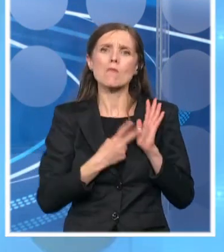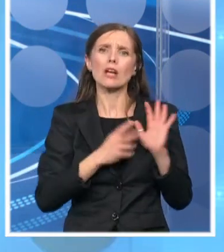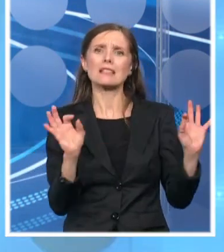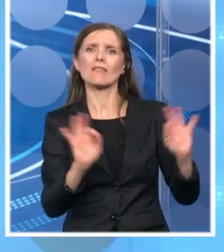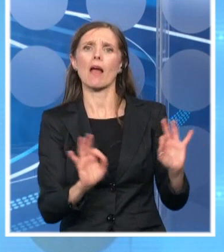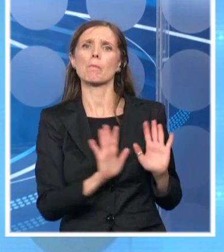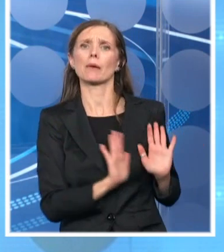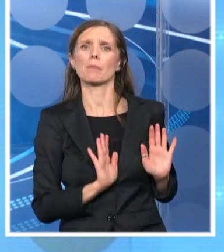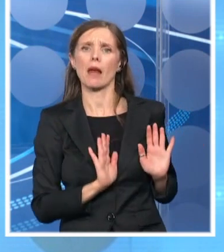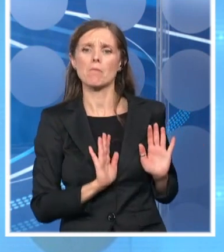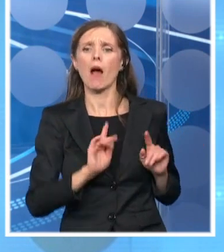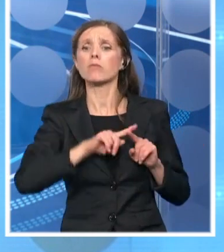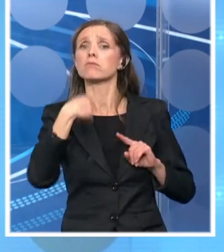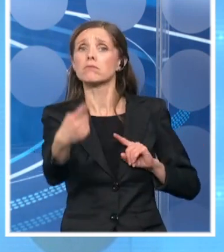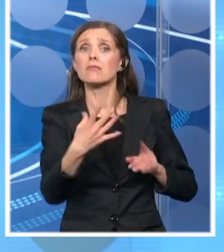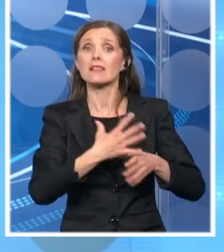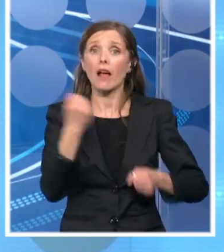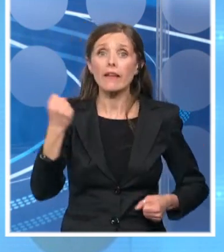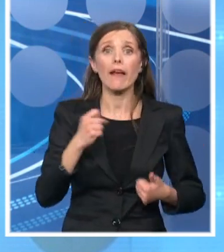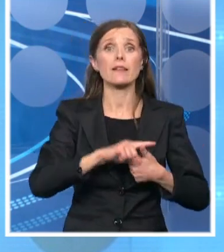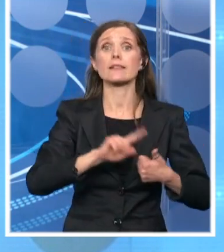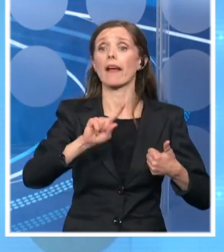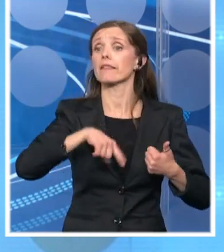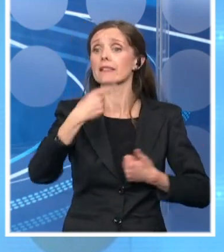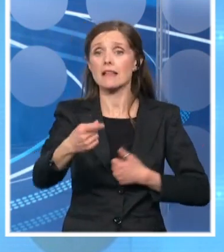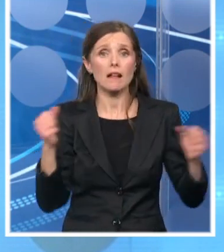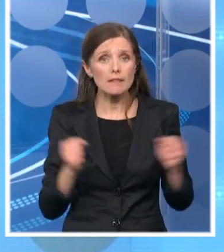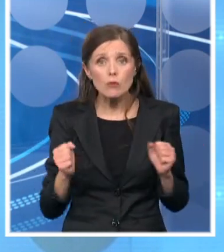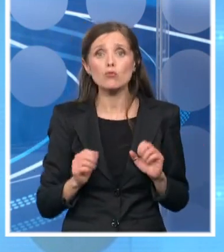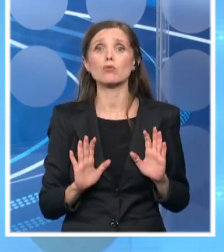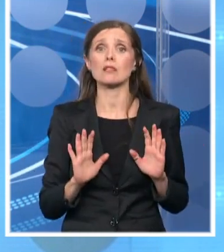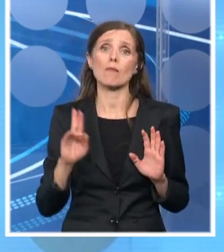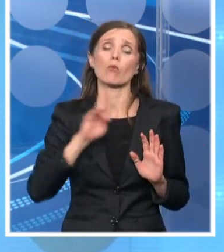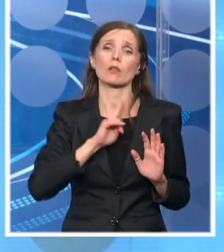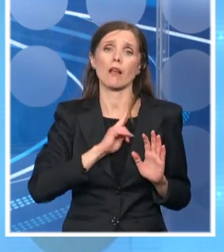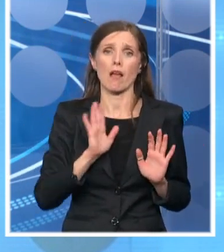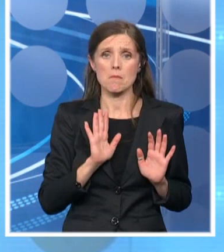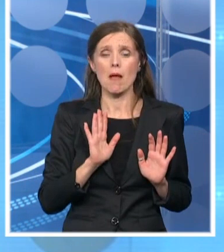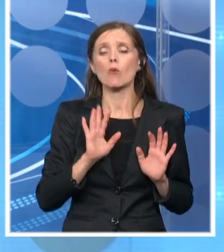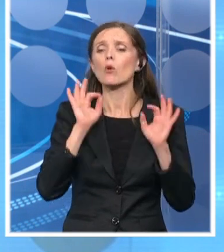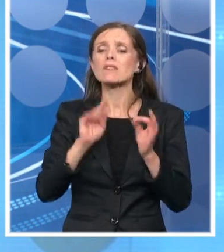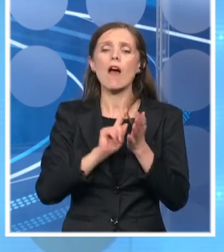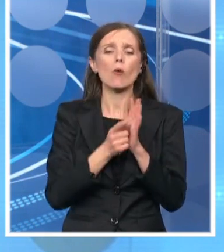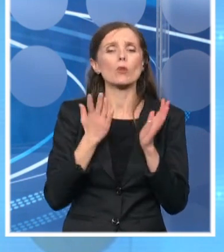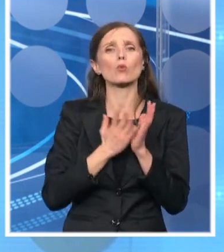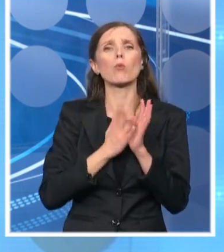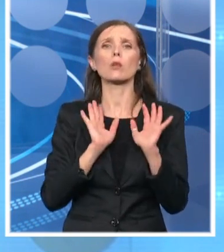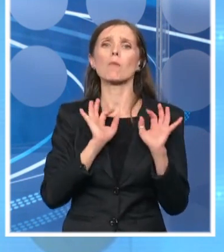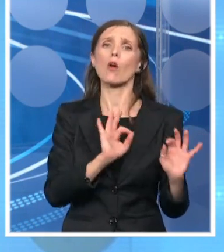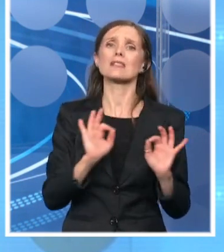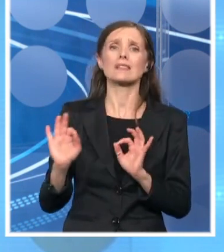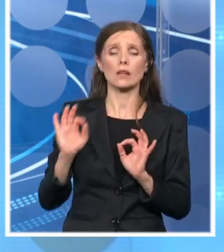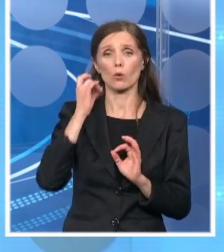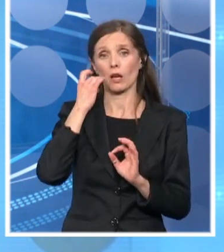sledeću jesen, za sledeću zimu i da budemo u svakom trenutku bezbedni da kada